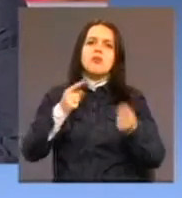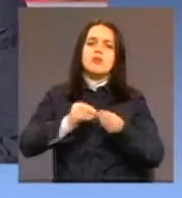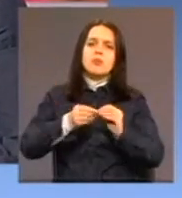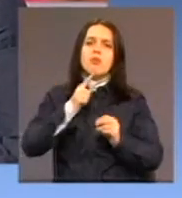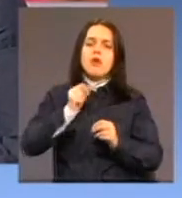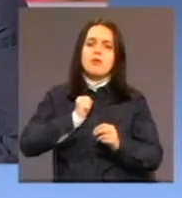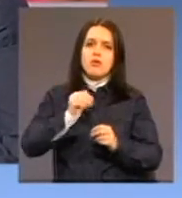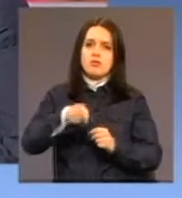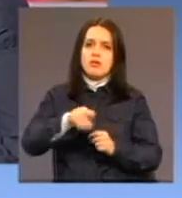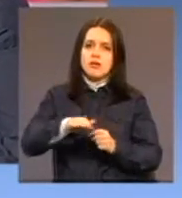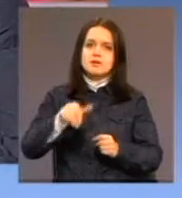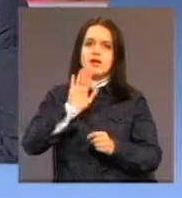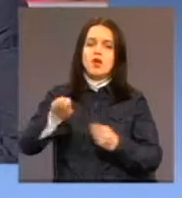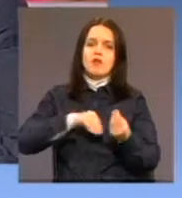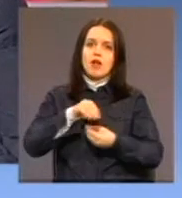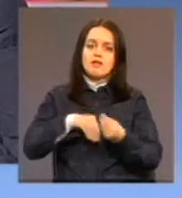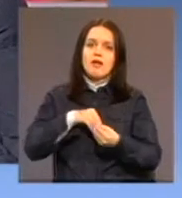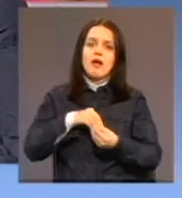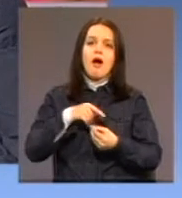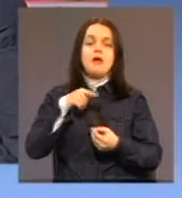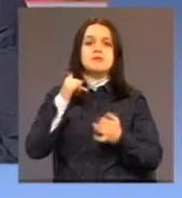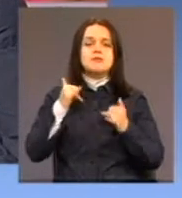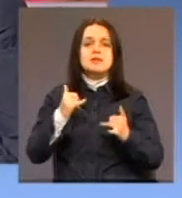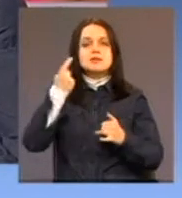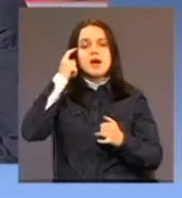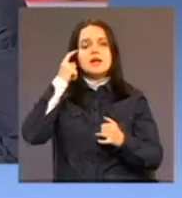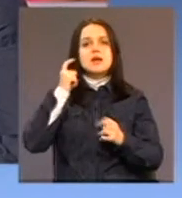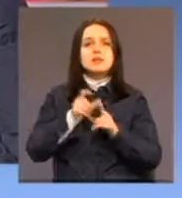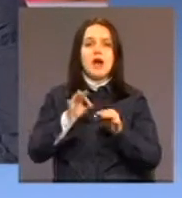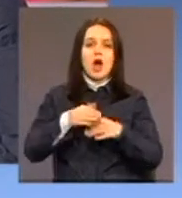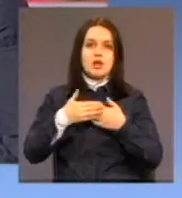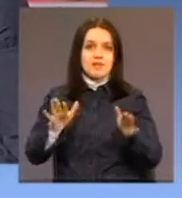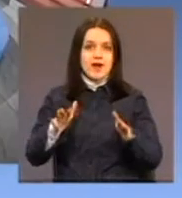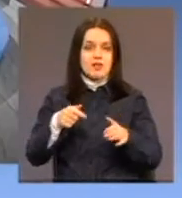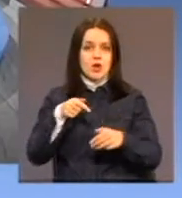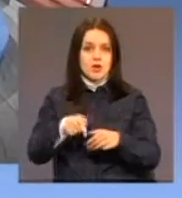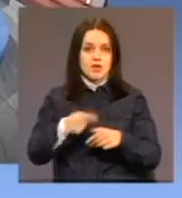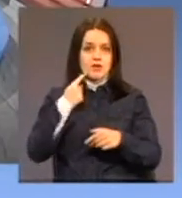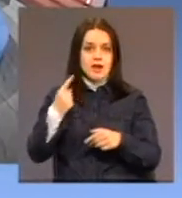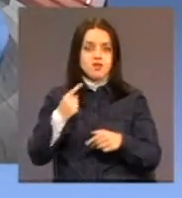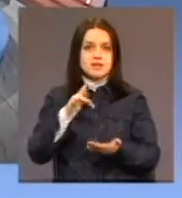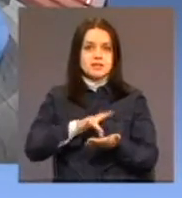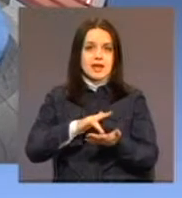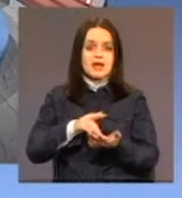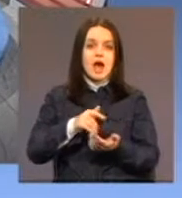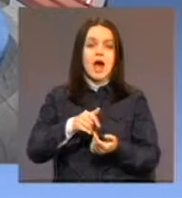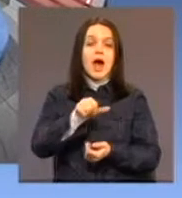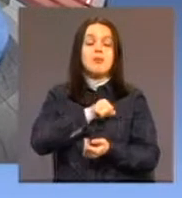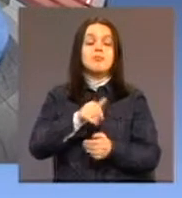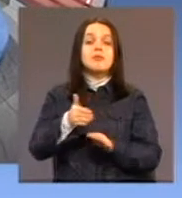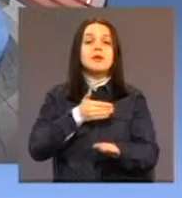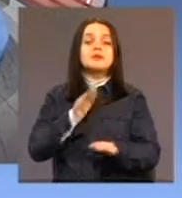problemi mogli riješiti, smatram da je sada otvaranje dnevnog centra, a prije svega projektom UNICEF-a koji je